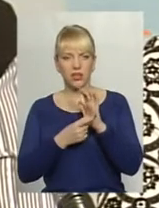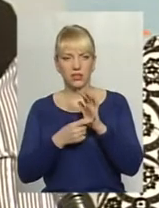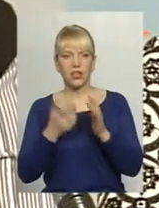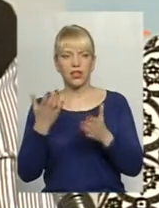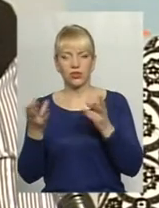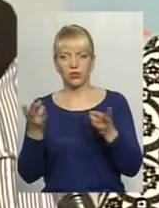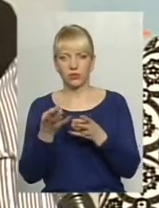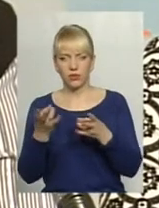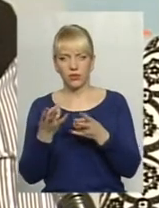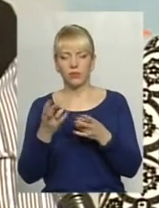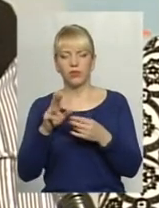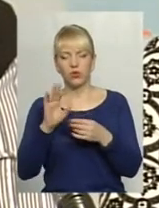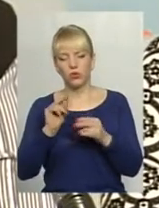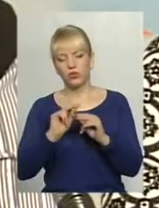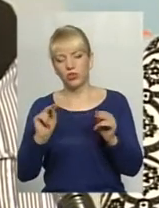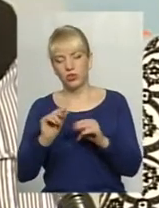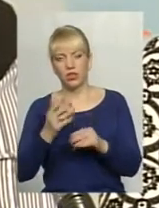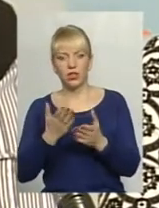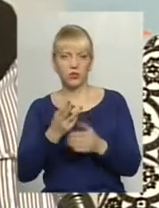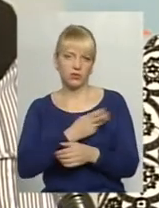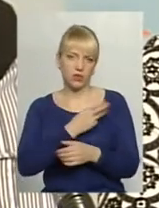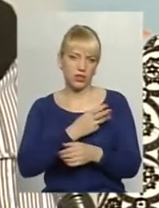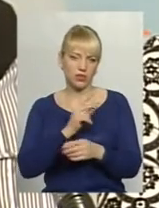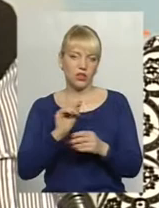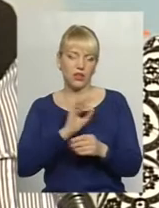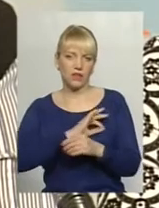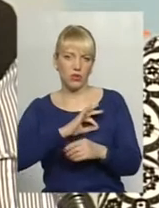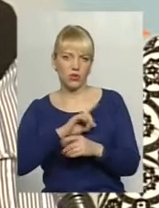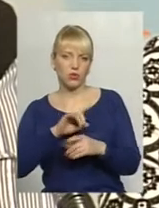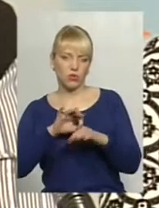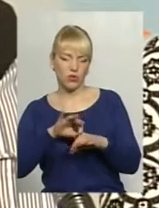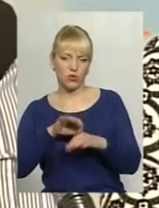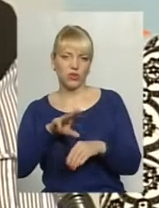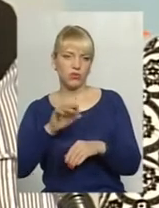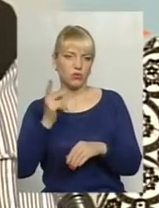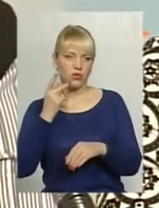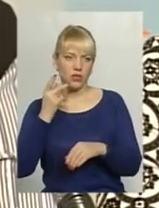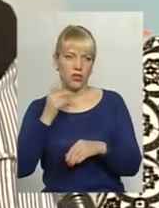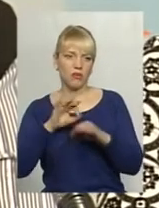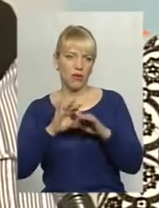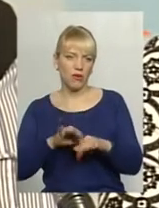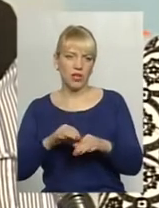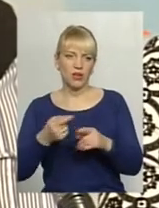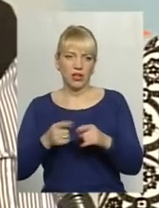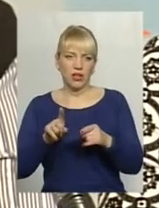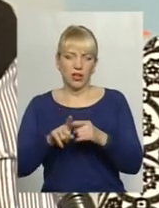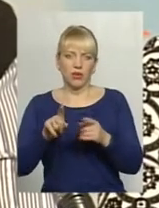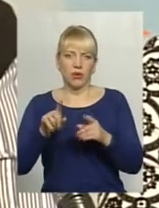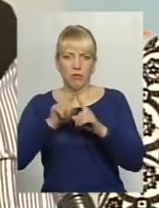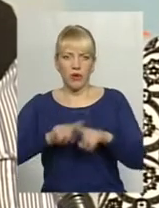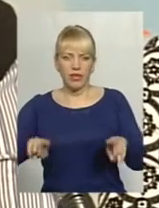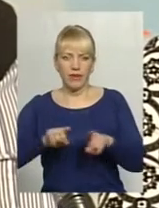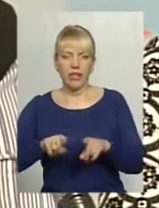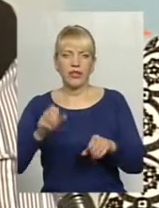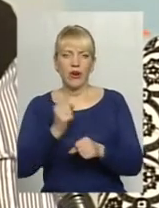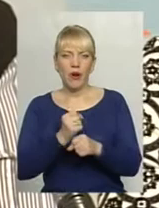потребою звертаються і вчителі, бажаючі, вихователі, що проводилися, ми постійно проводимо лекційну просвітницьку роботу, нікому не